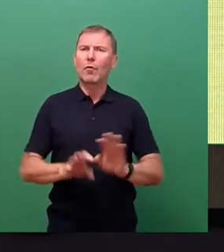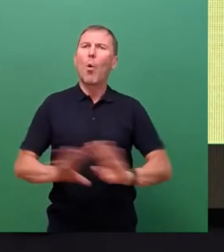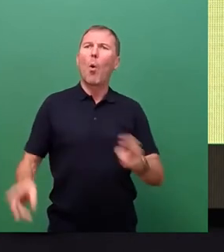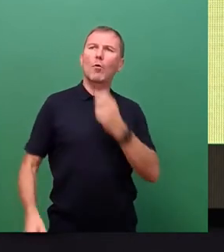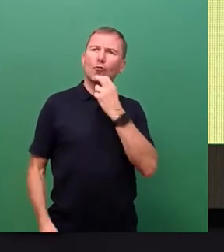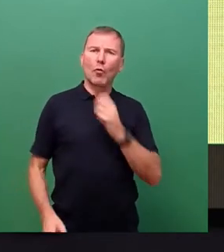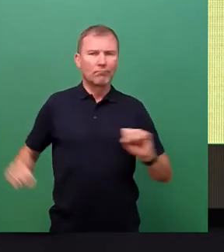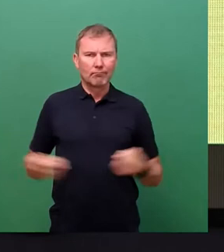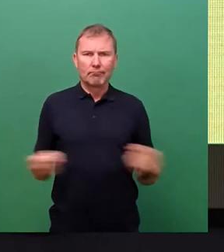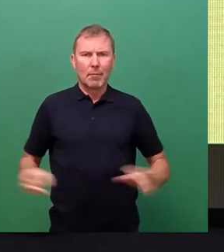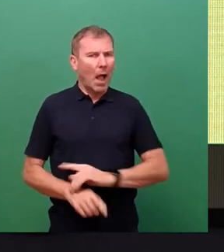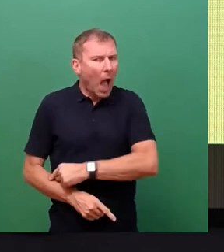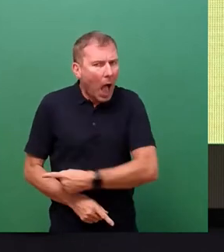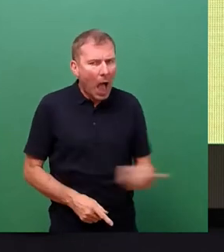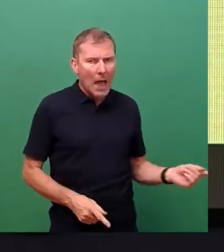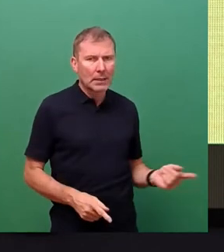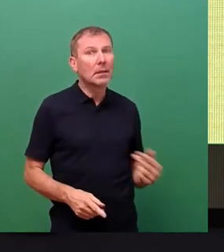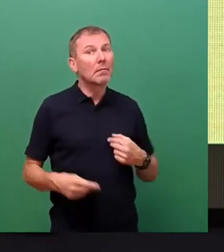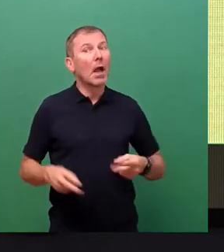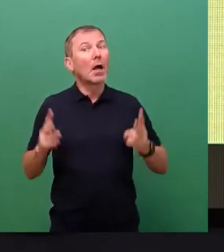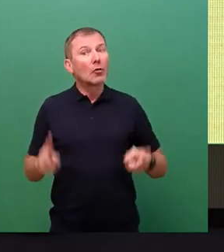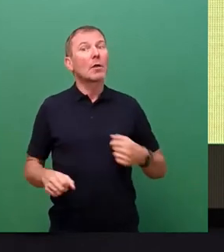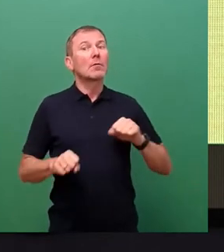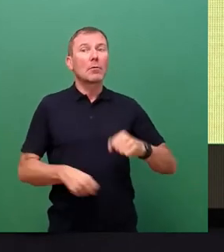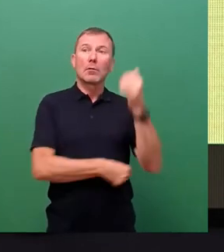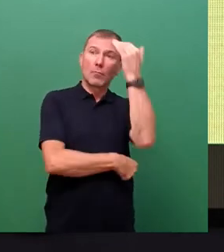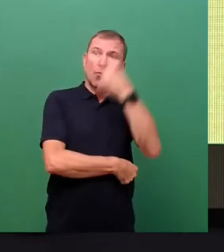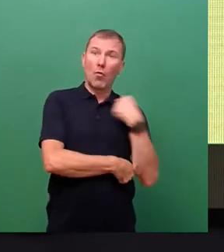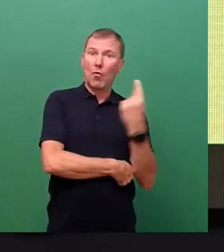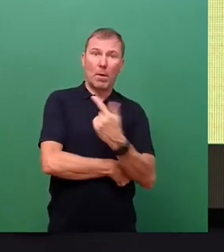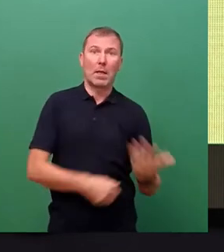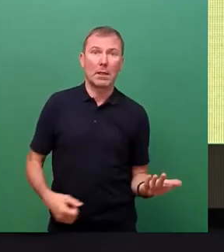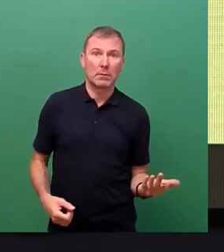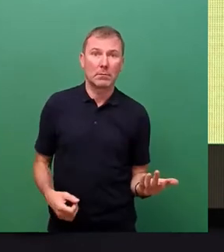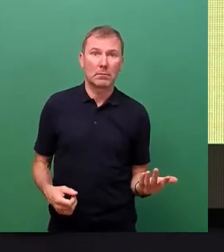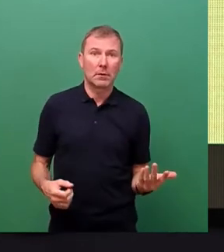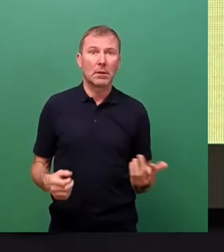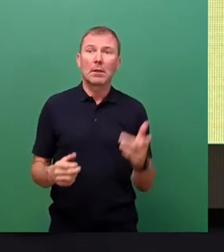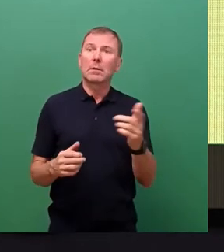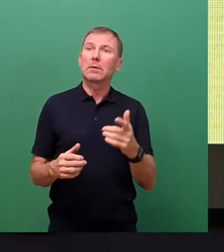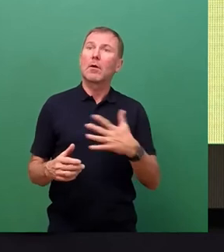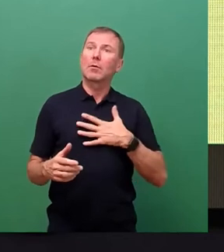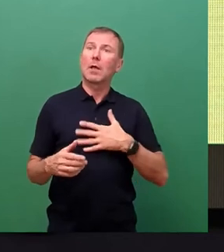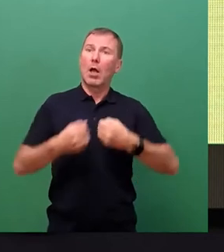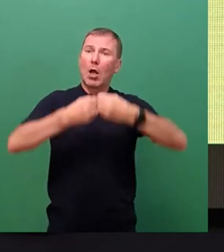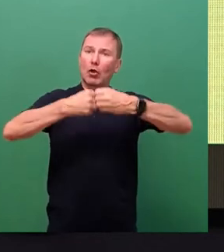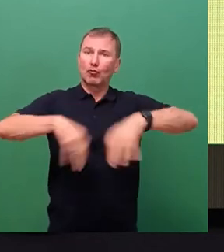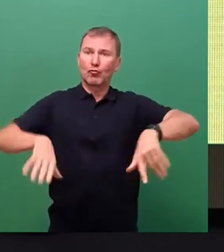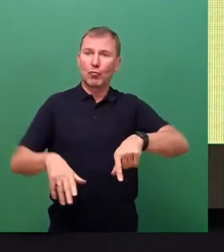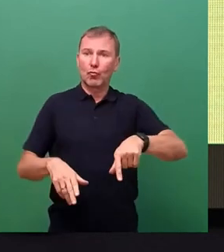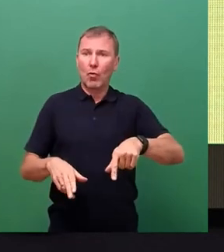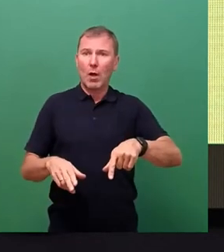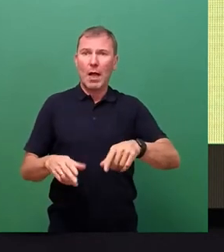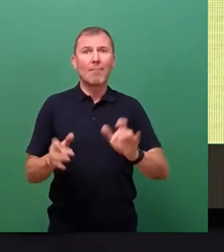wir, und das können wir auch als Stadt tun, uns überlegen, was an der kritischen Infrastruktur ist, muss